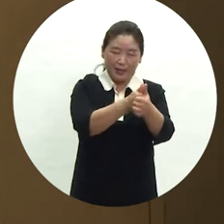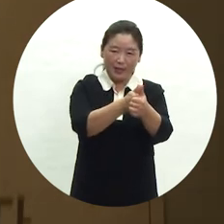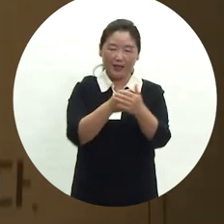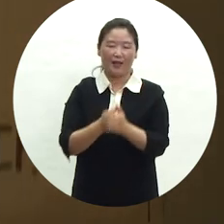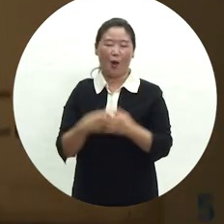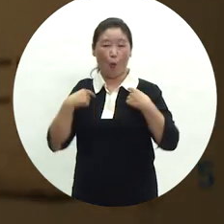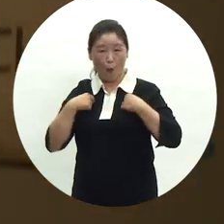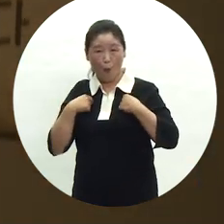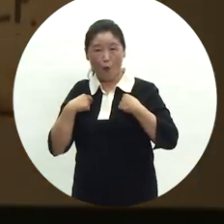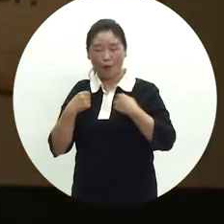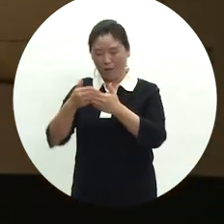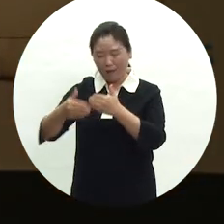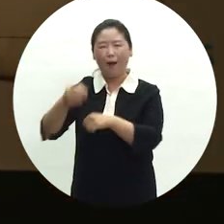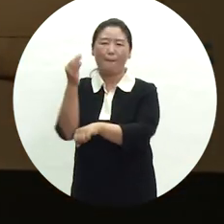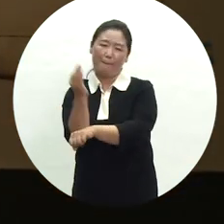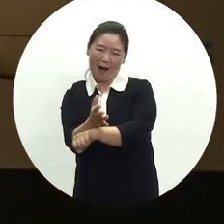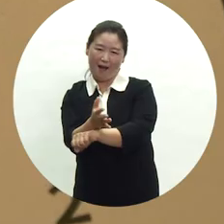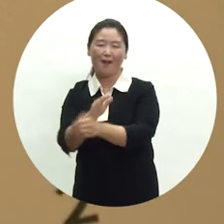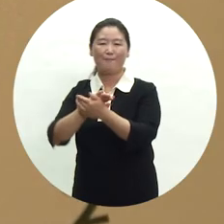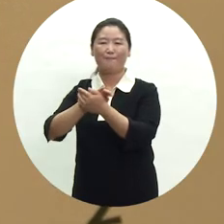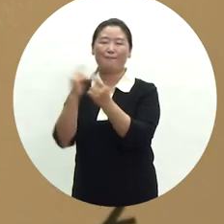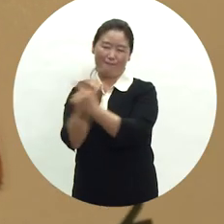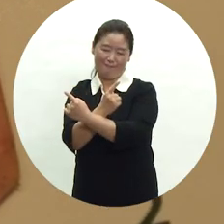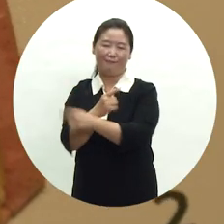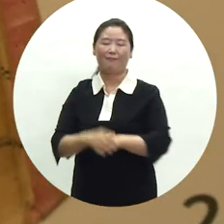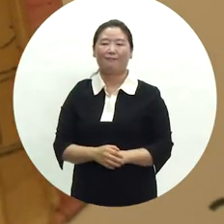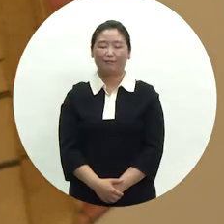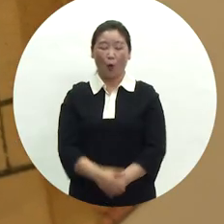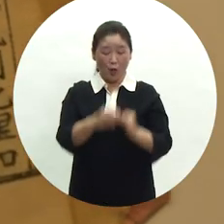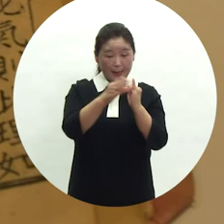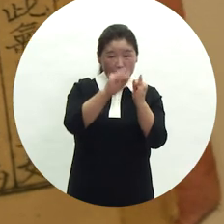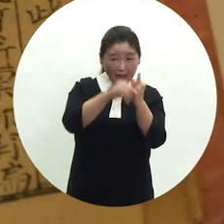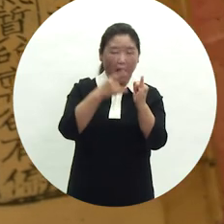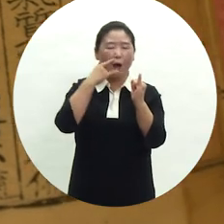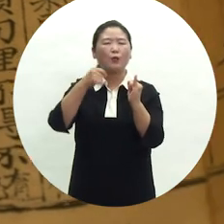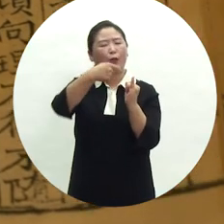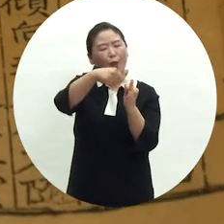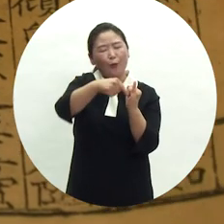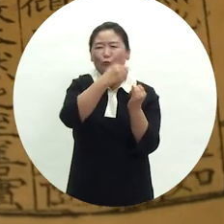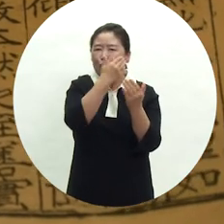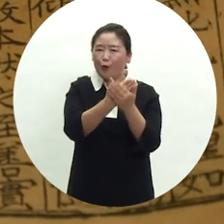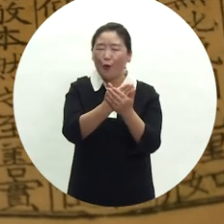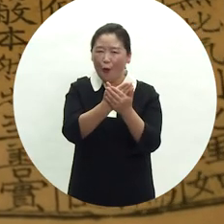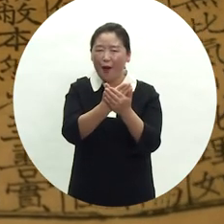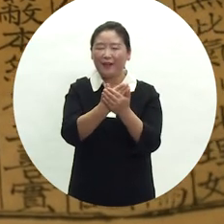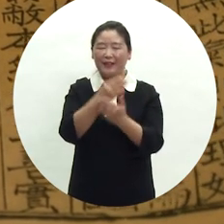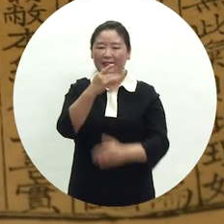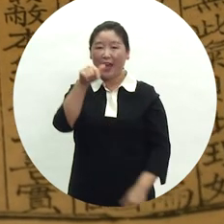간소화되었음을 알 수 있습니다. 이외에 아버지의 태교도 중요함을 강조하는